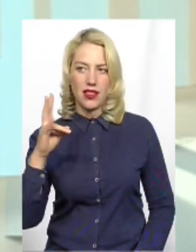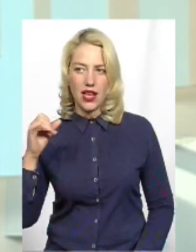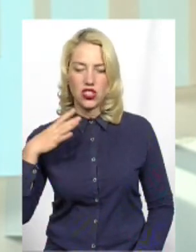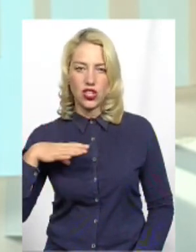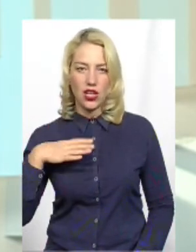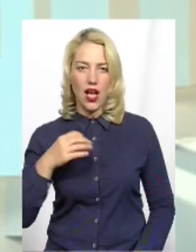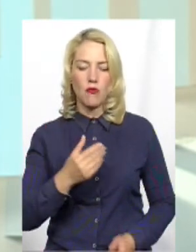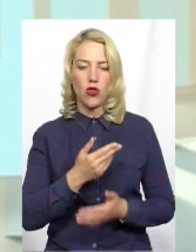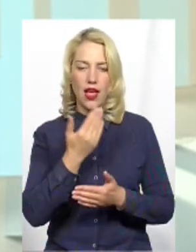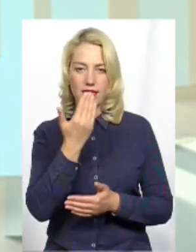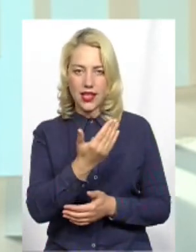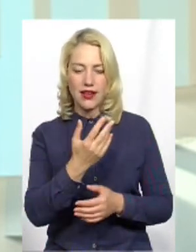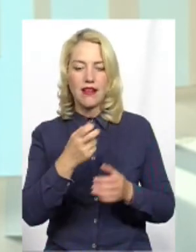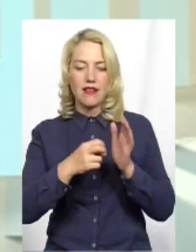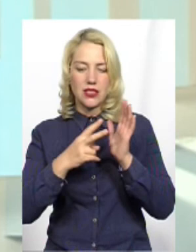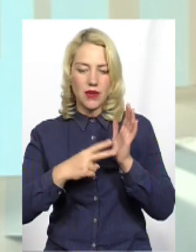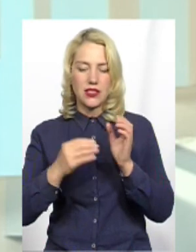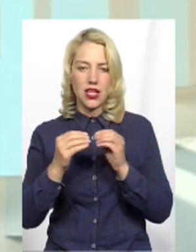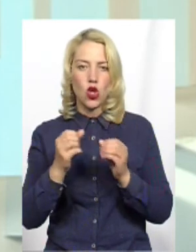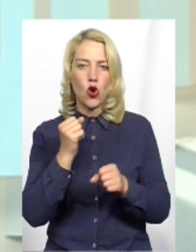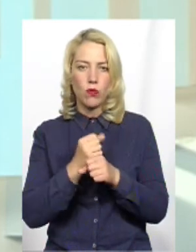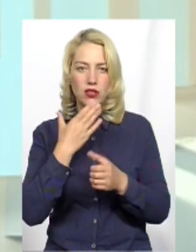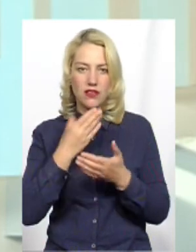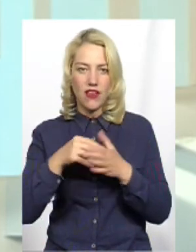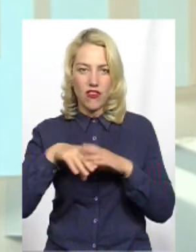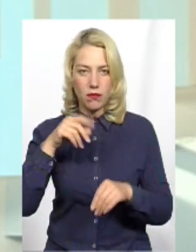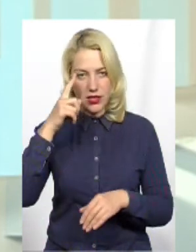.10 На сьогодні все, робіть свій вибір свідомо